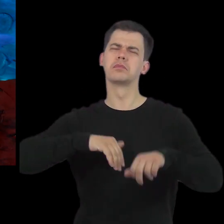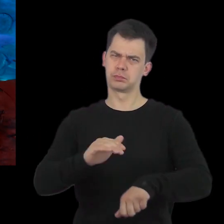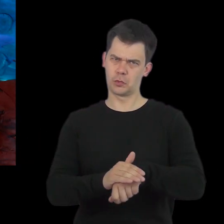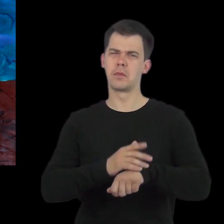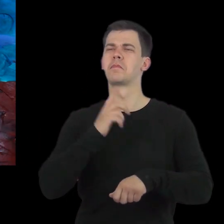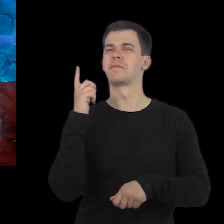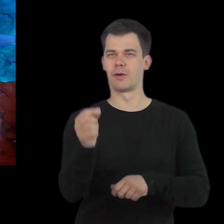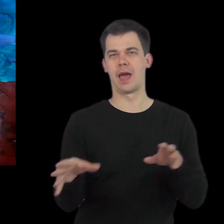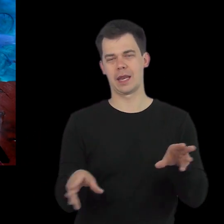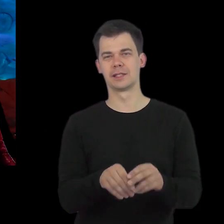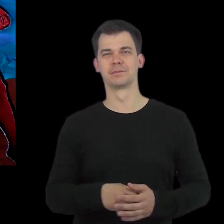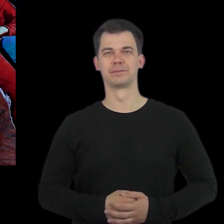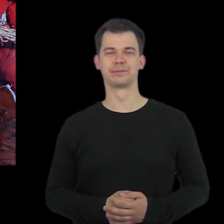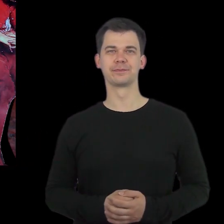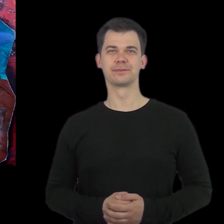drogę.